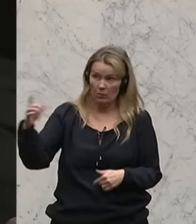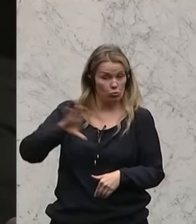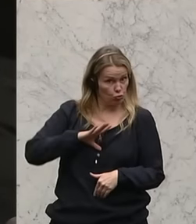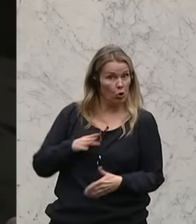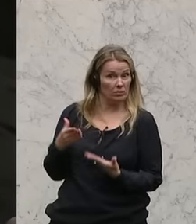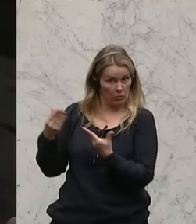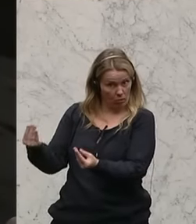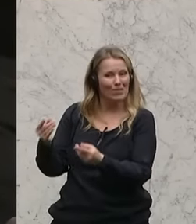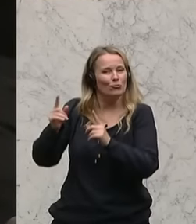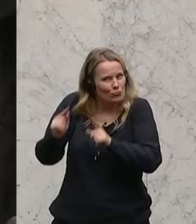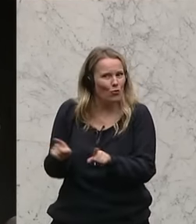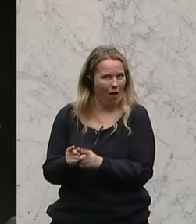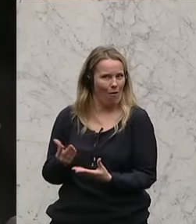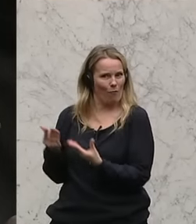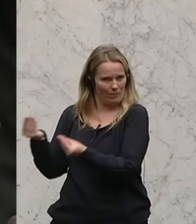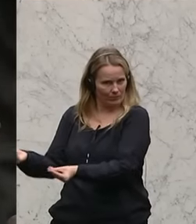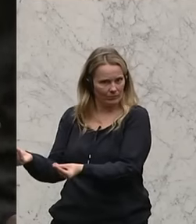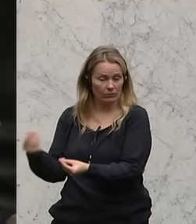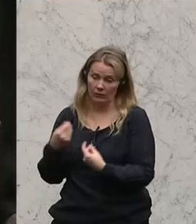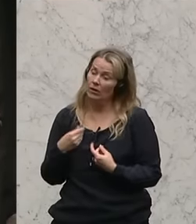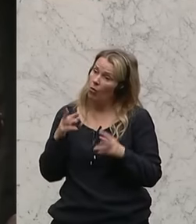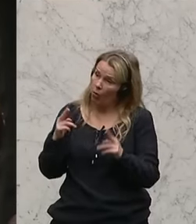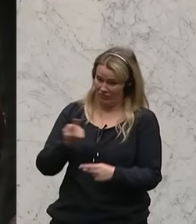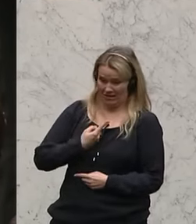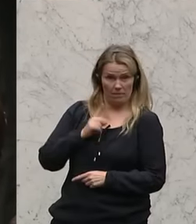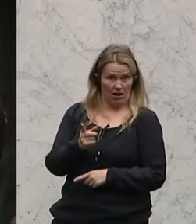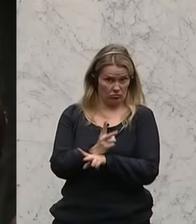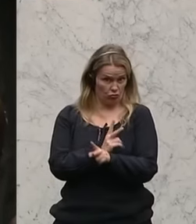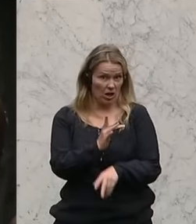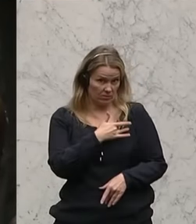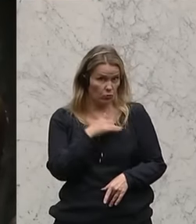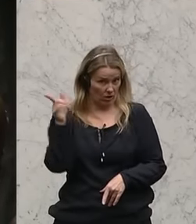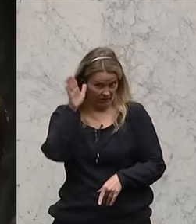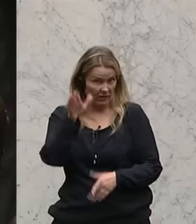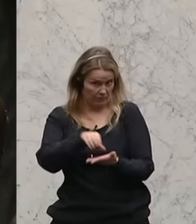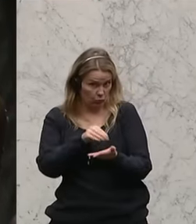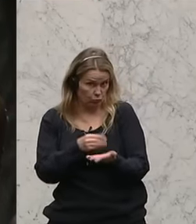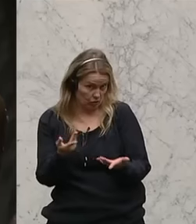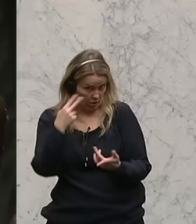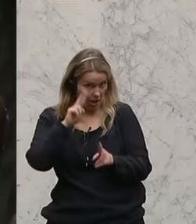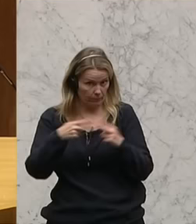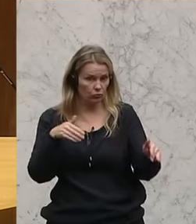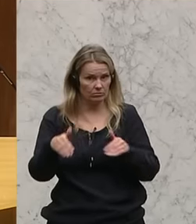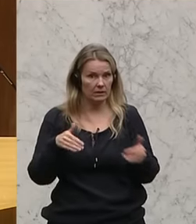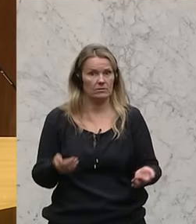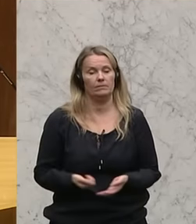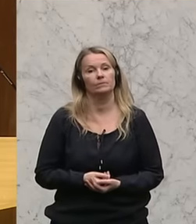Sie, diese sollen Sie auch haben und ich hoffe wirklich auch als Staatsbürger, dass Sie sie nutzen werden, Herr Bundesminister.